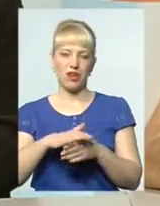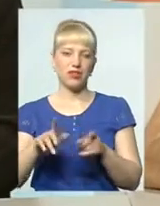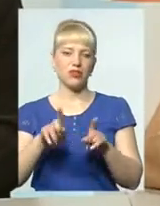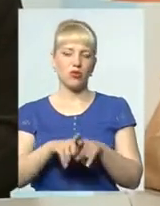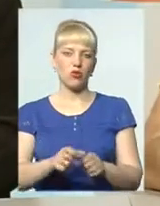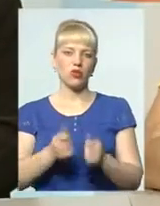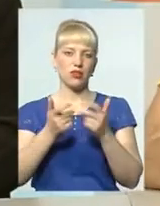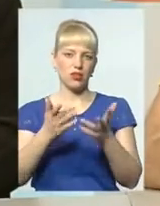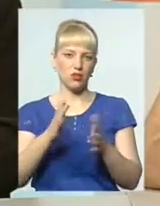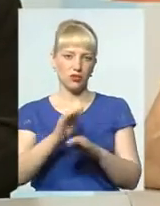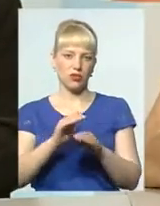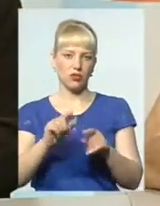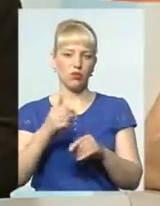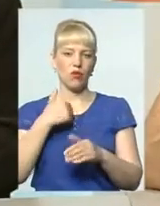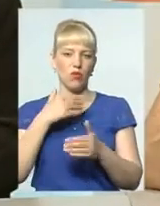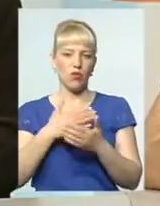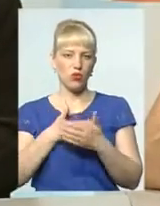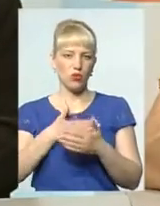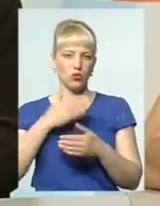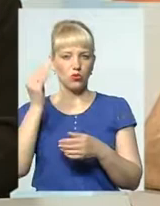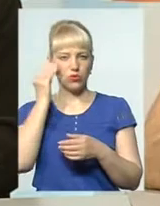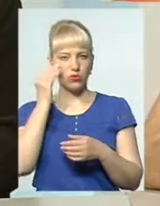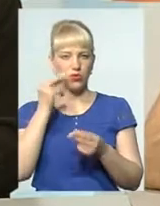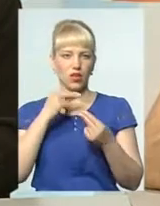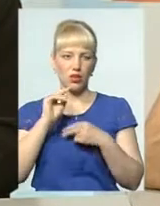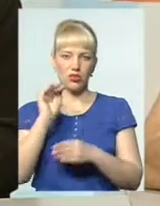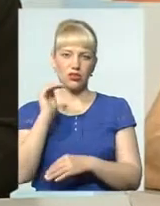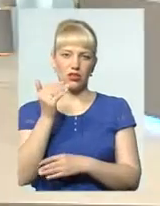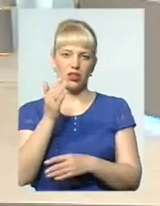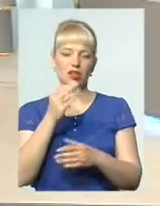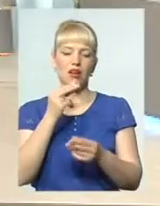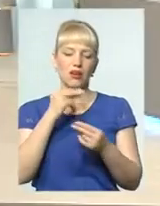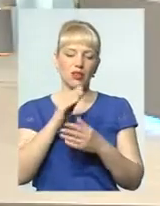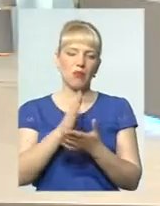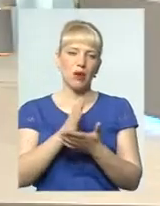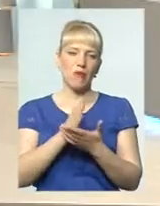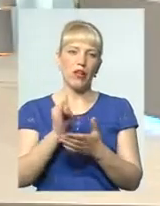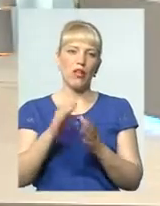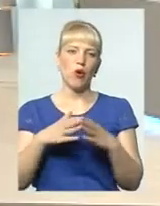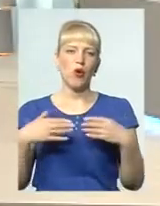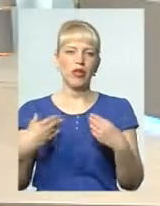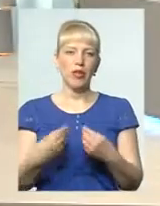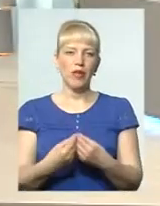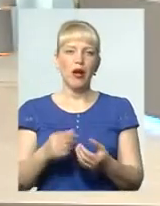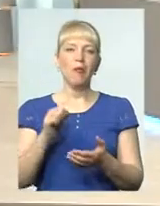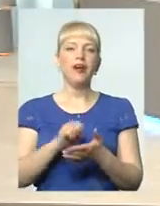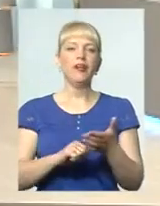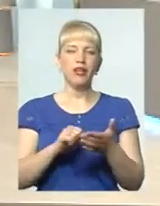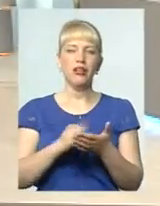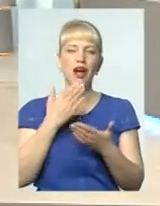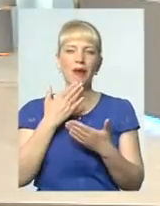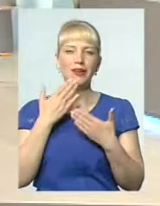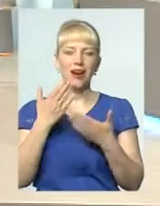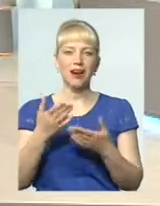кількістю дітей. Тому, на мою думку, найкраще дитині, звісно, перебувати в сім'ї. Причина?